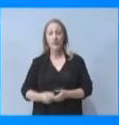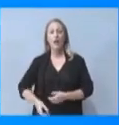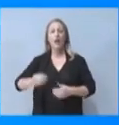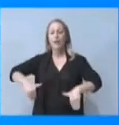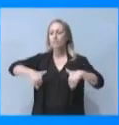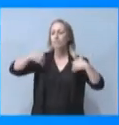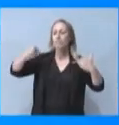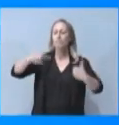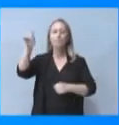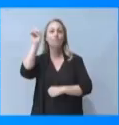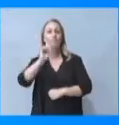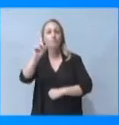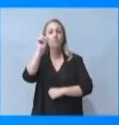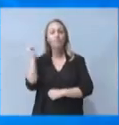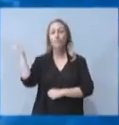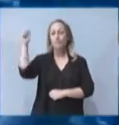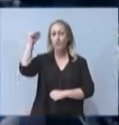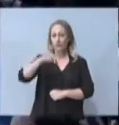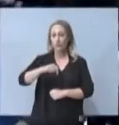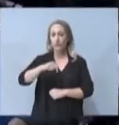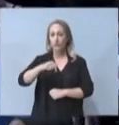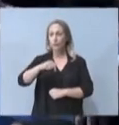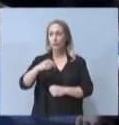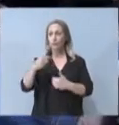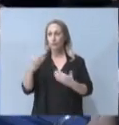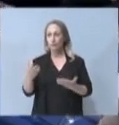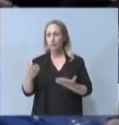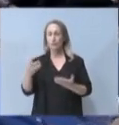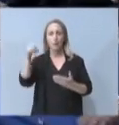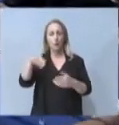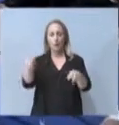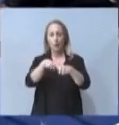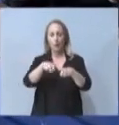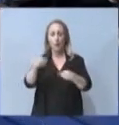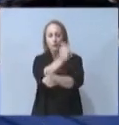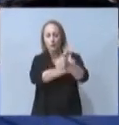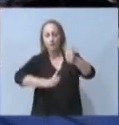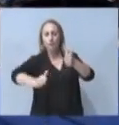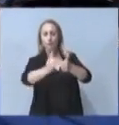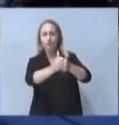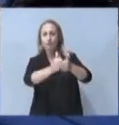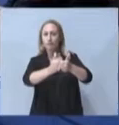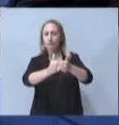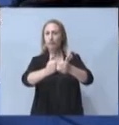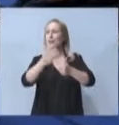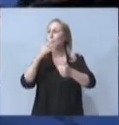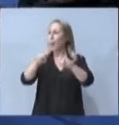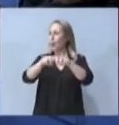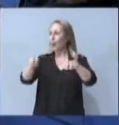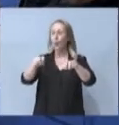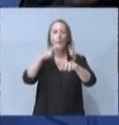γενωμένης από τις χθεσινές εξαγγελίες, ο Πρωθυπουργός επιδιώκει τη δυναμική επανακίνηση και την επιστροφή στην πολιτική